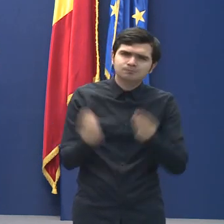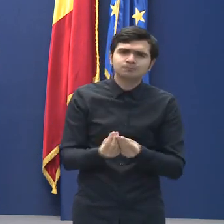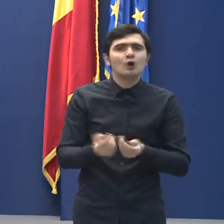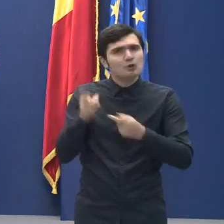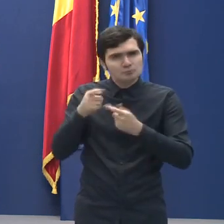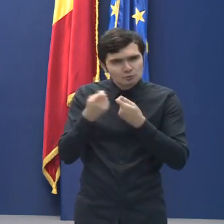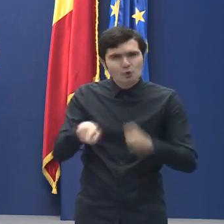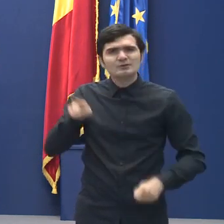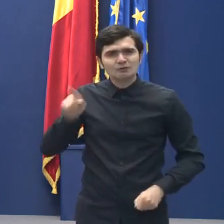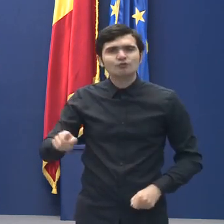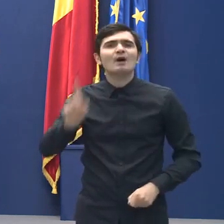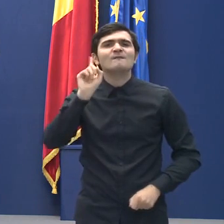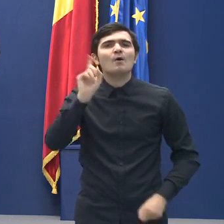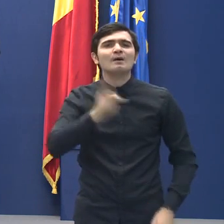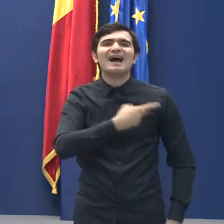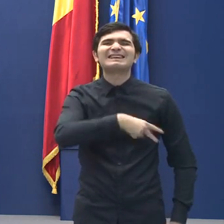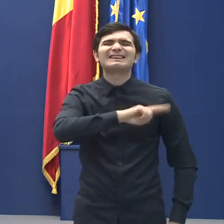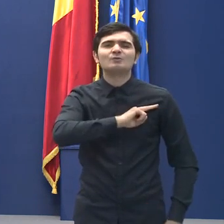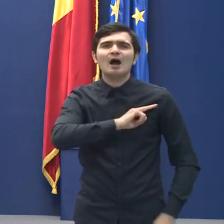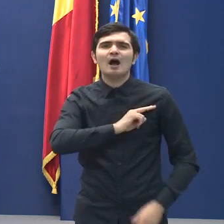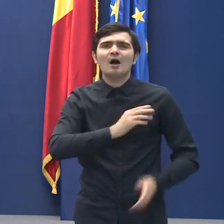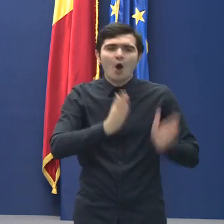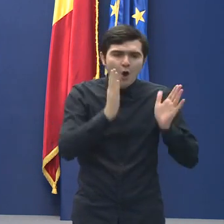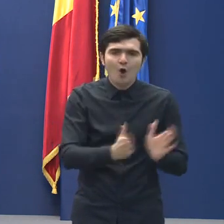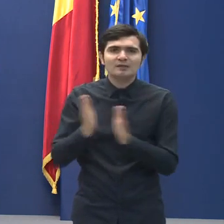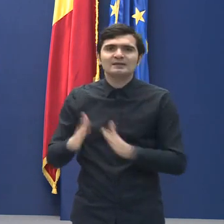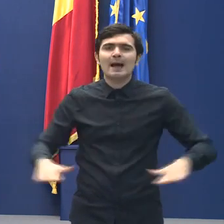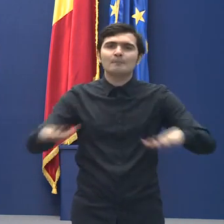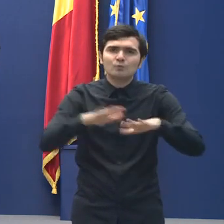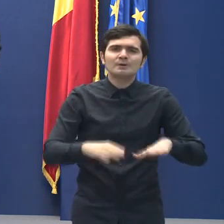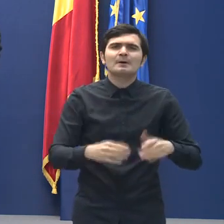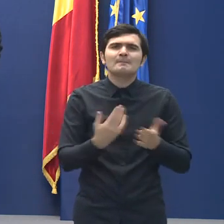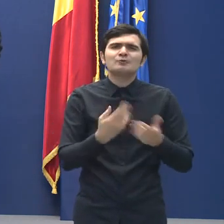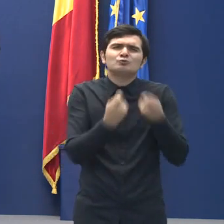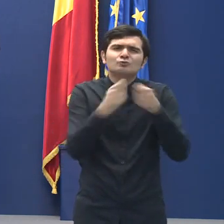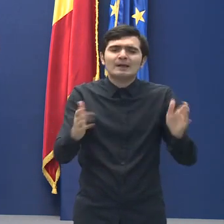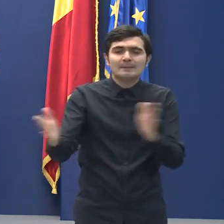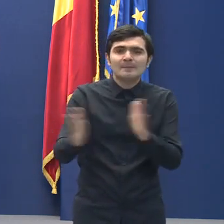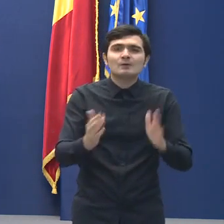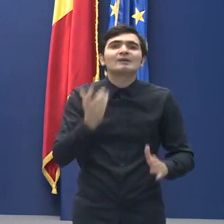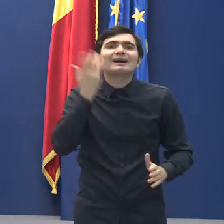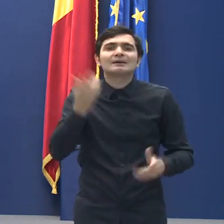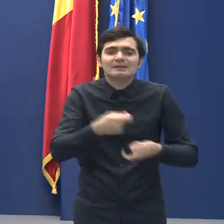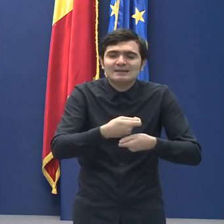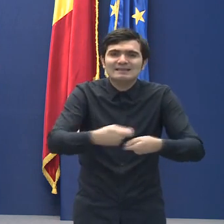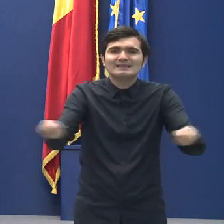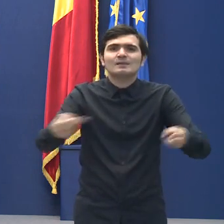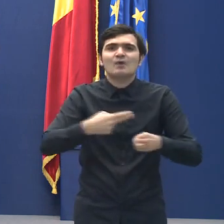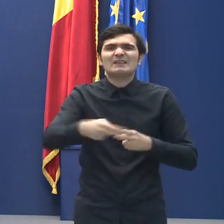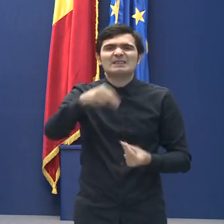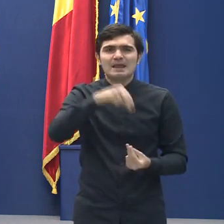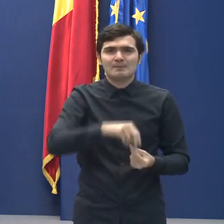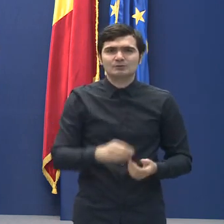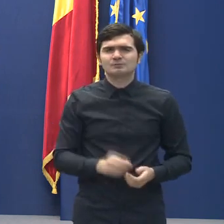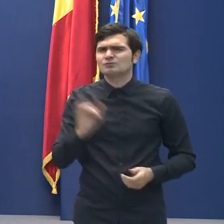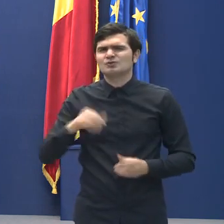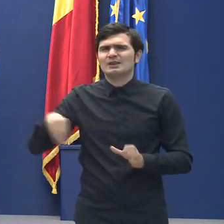vor asigura ordinea publică pe toată perioada distribuirii Sfintelor Paști. Angajații